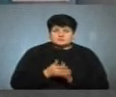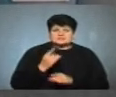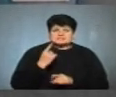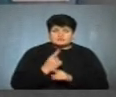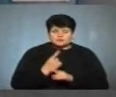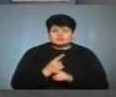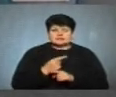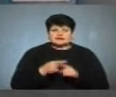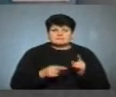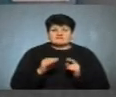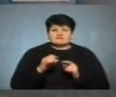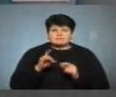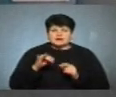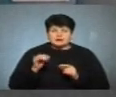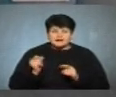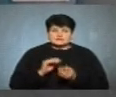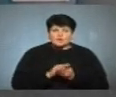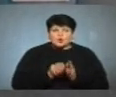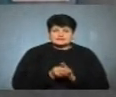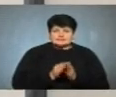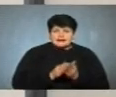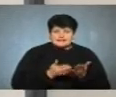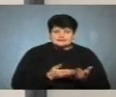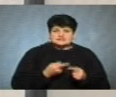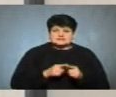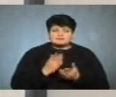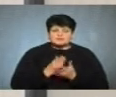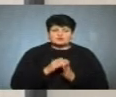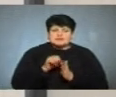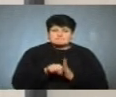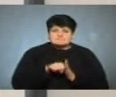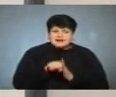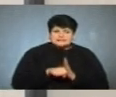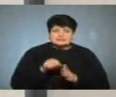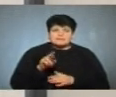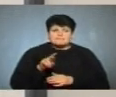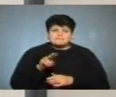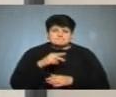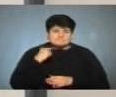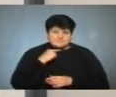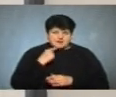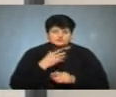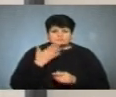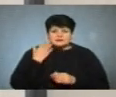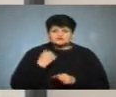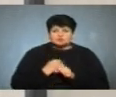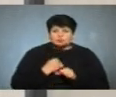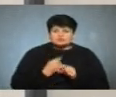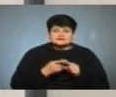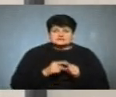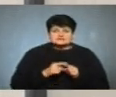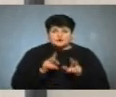напівфабрикати, котлети, це має бути мелене м'ясо. І для того, щоб десь полегшити собі роботу, це розгляд